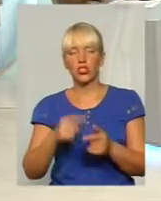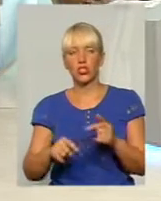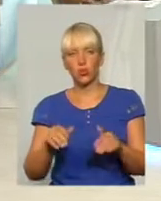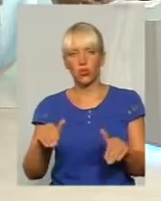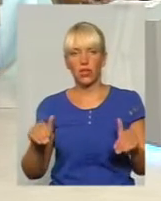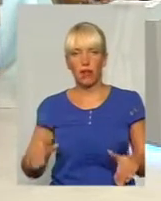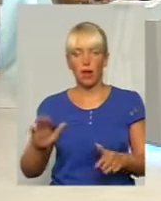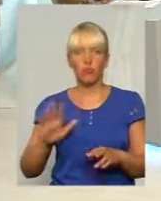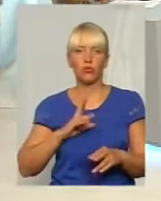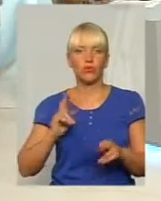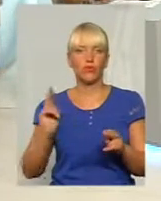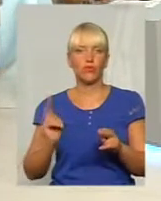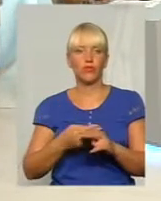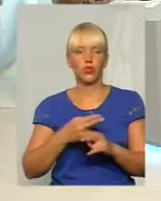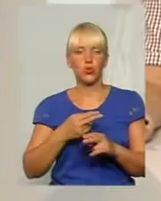а потім вони були відсутніми.